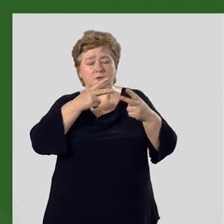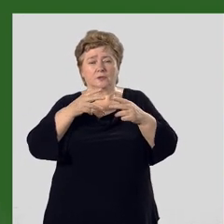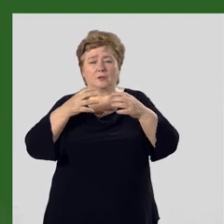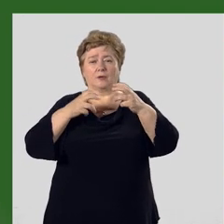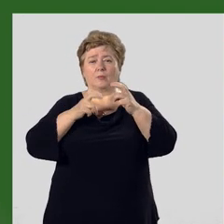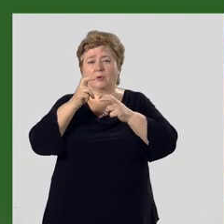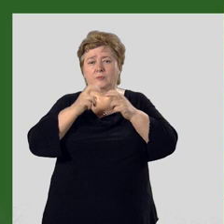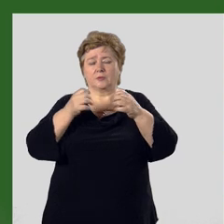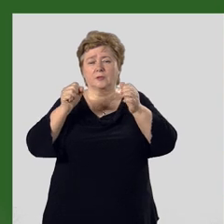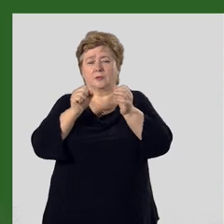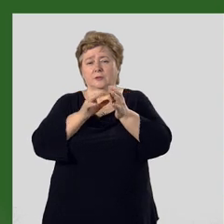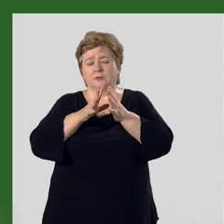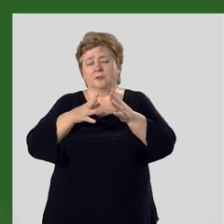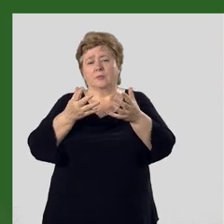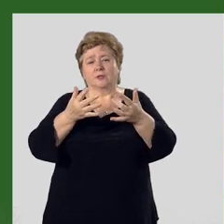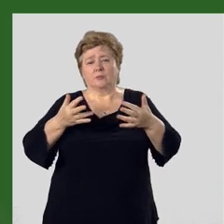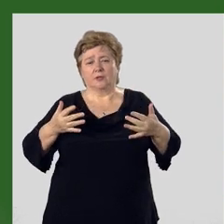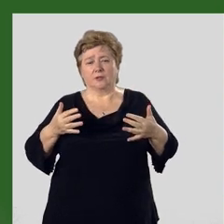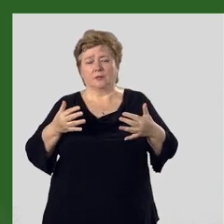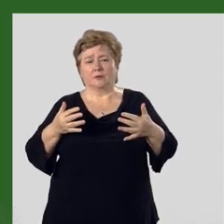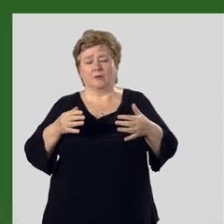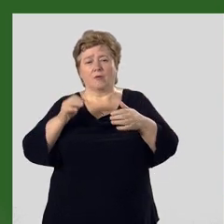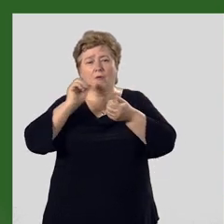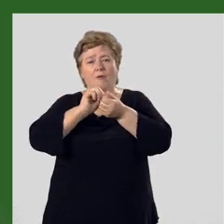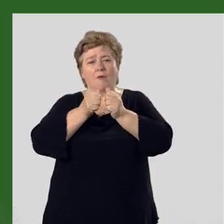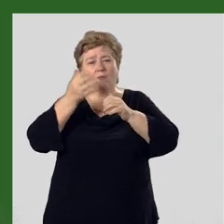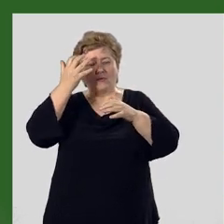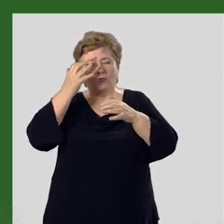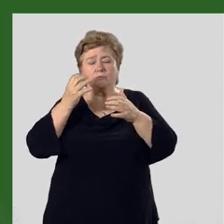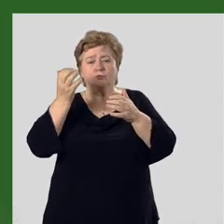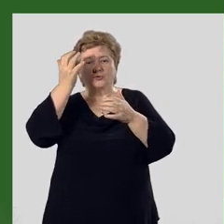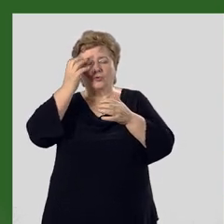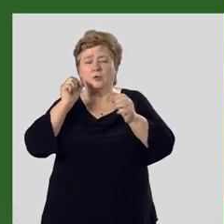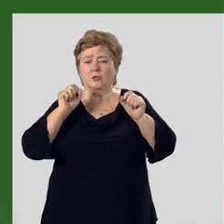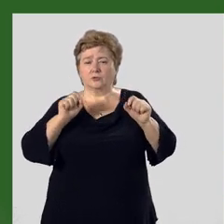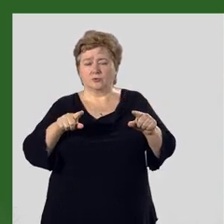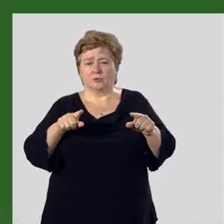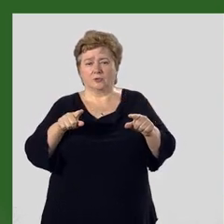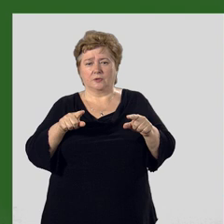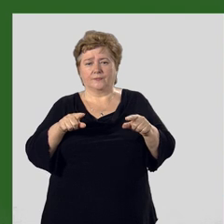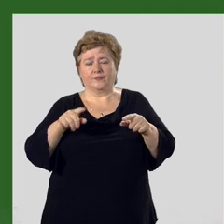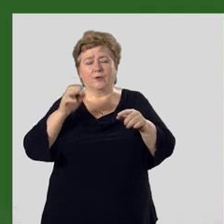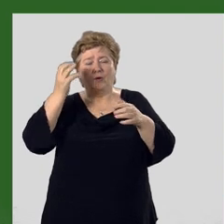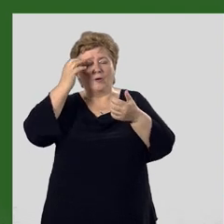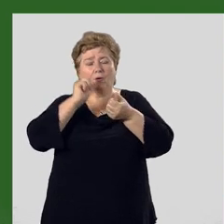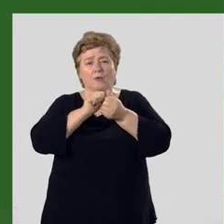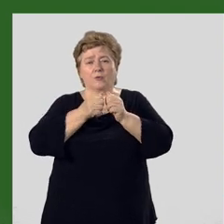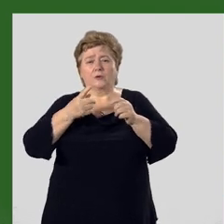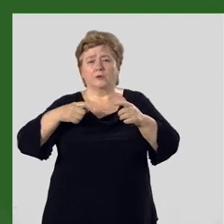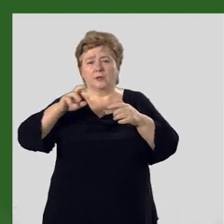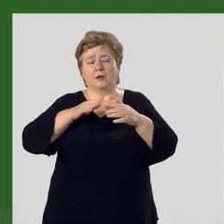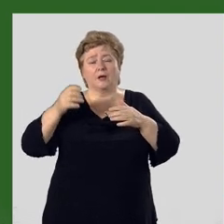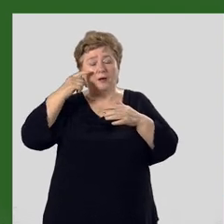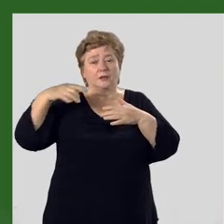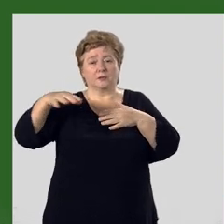промышленного и энергетического потребления уголь это черное золото. Уголь для Кыргызстана